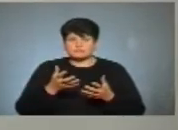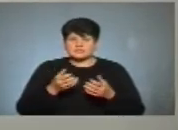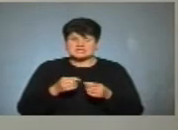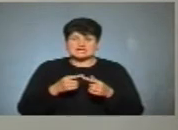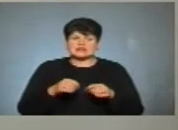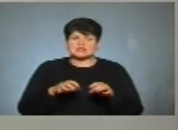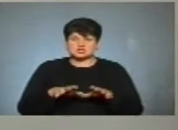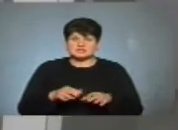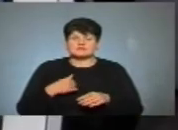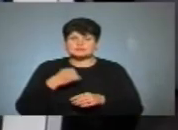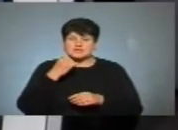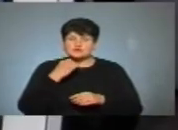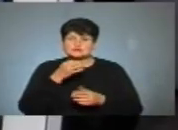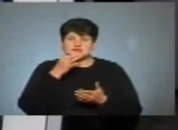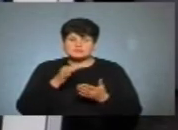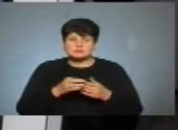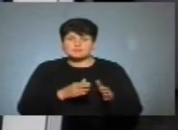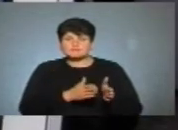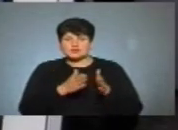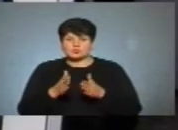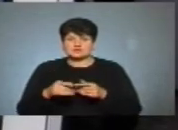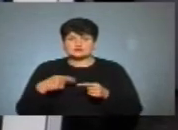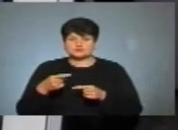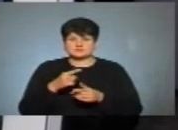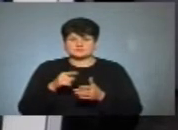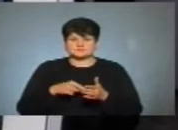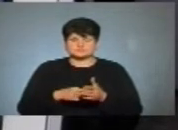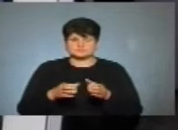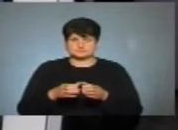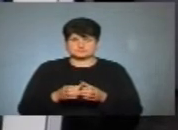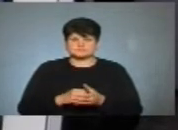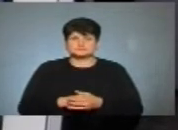рішень. Я вам дякую за відповідь, і ми переходимо до наступного нашого блоку програми.